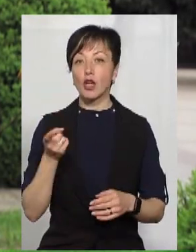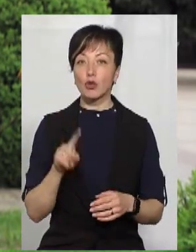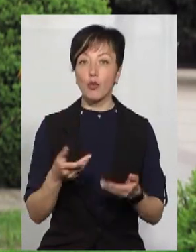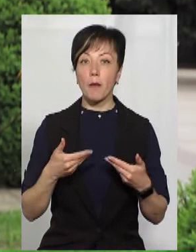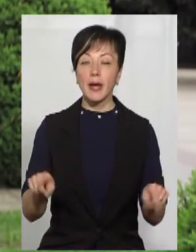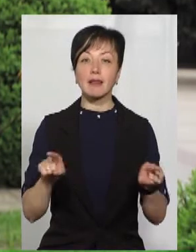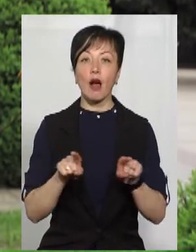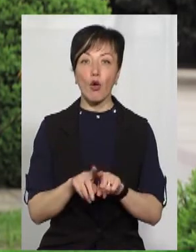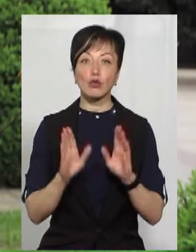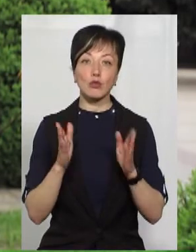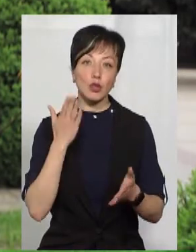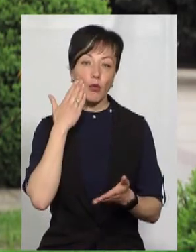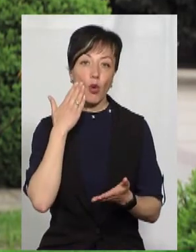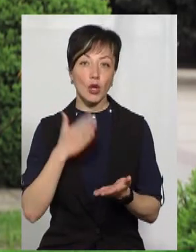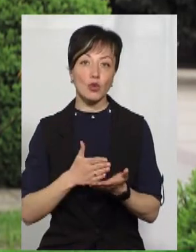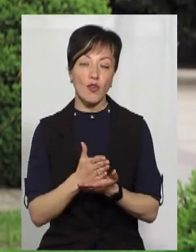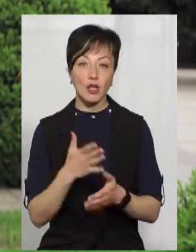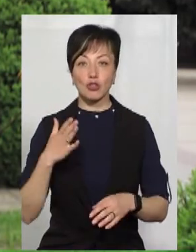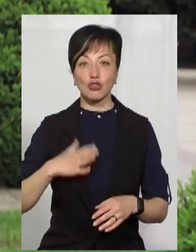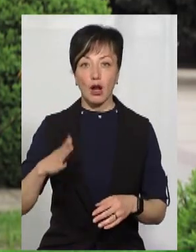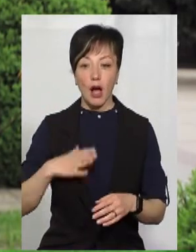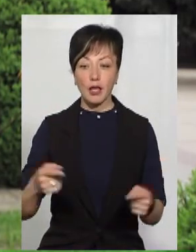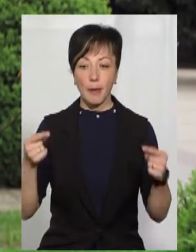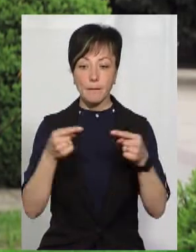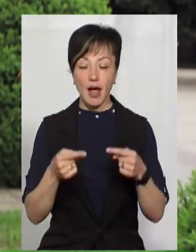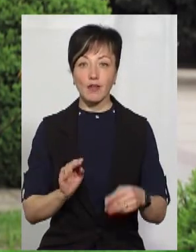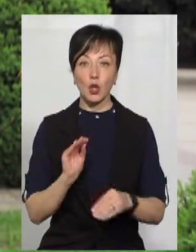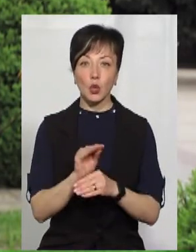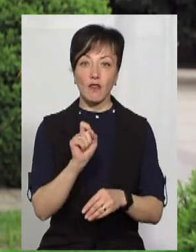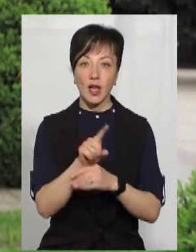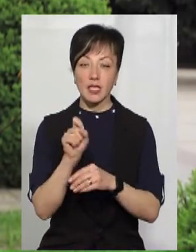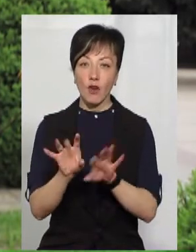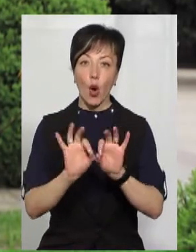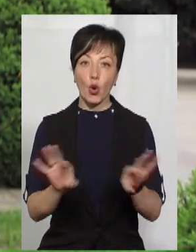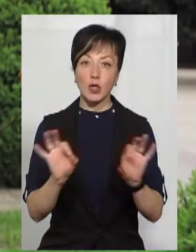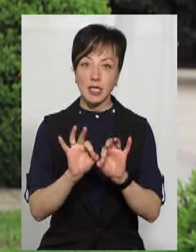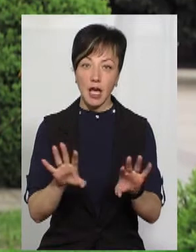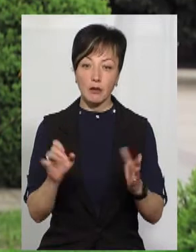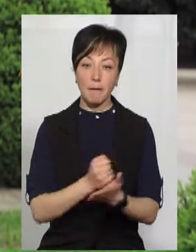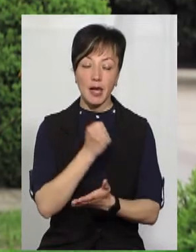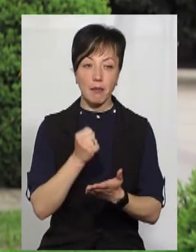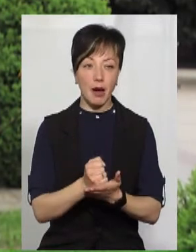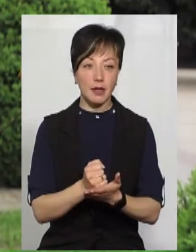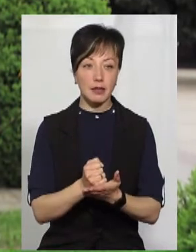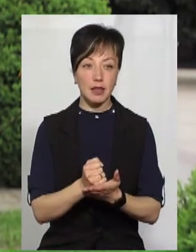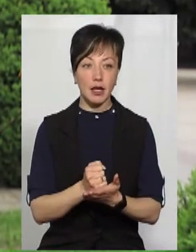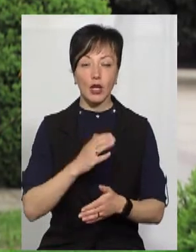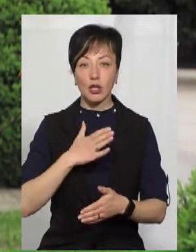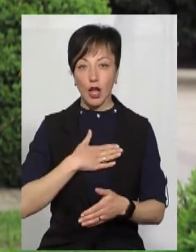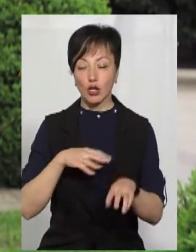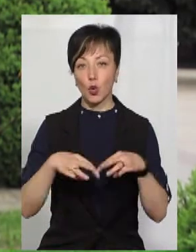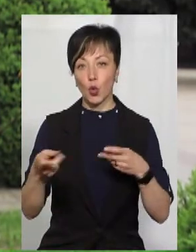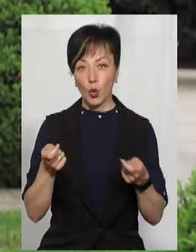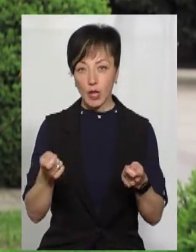також будемо орієнтуватися, чекати певних додаткових вказівок роз'яснень, які буде приймати і наш уряд,